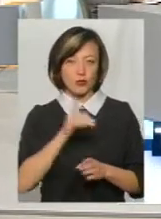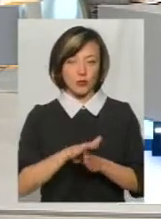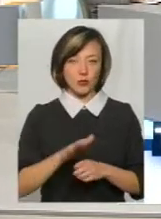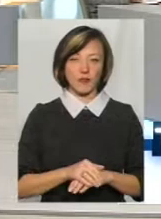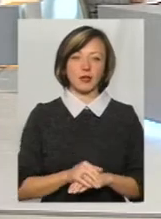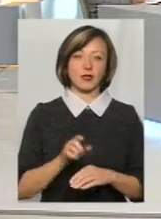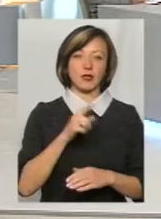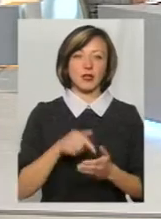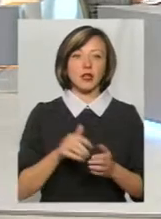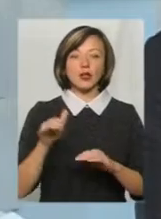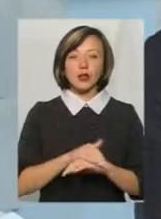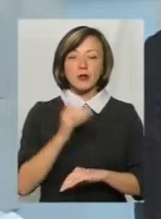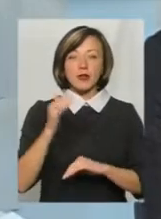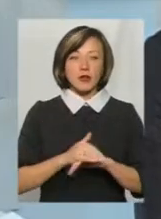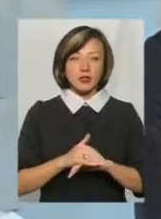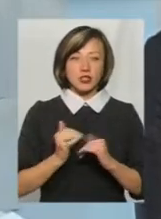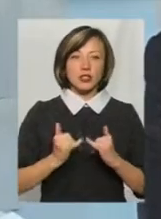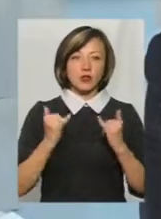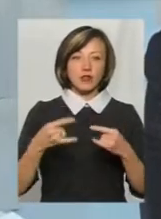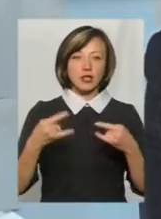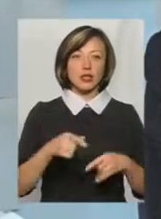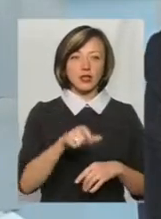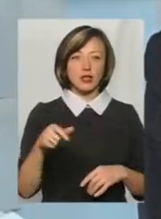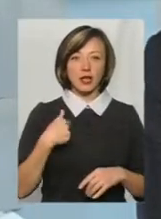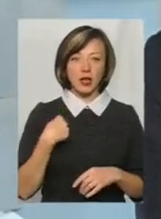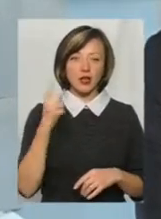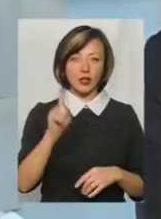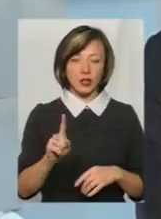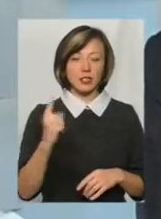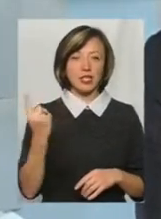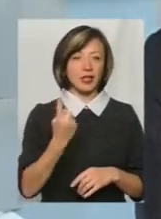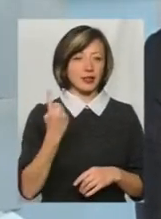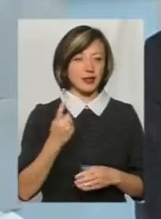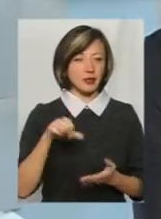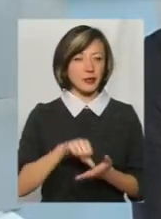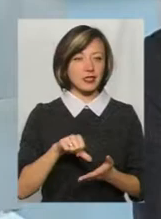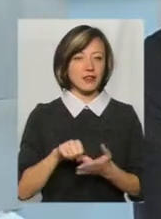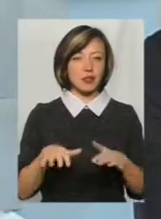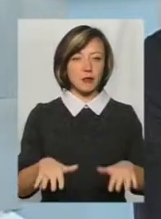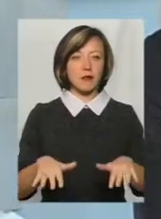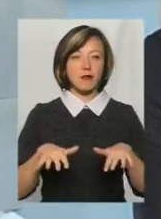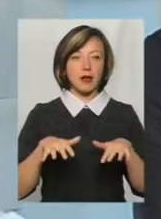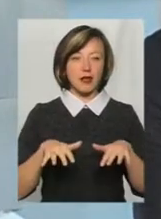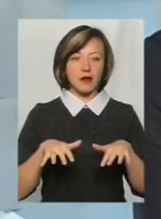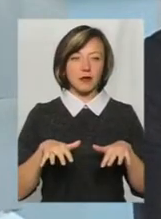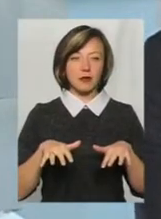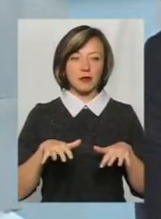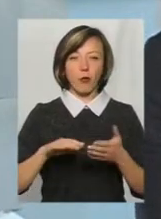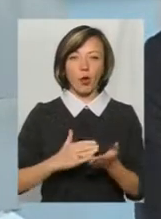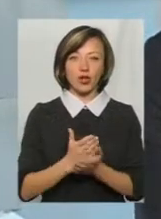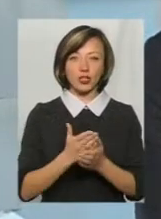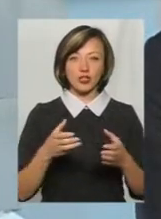вечір, шановні телеглядачі. Ну, я, до речі, напевно, єдиний представник парламентської політичної сили,